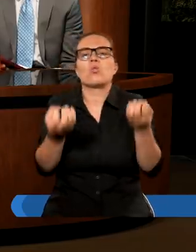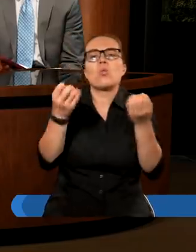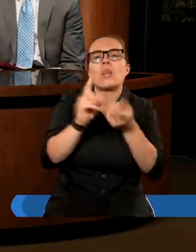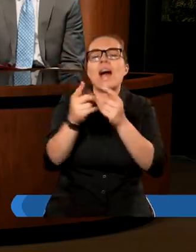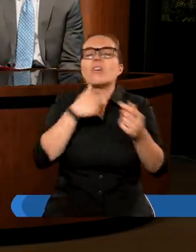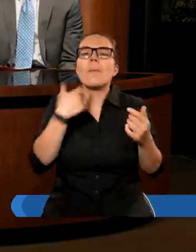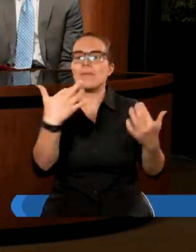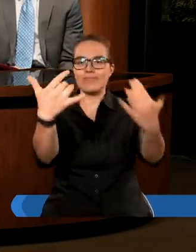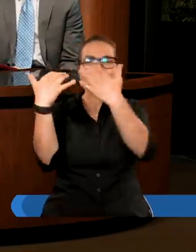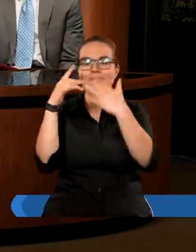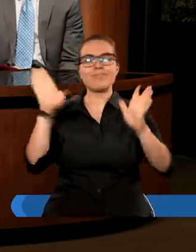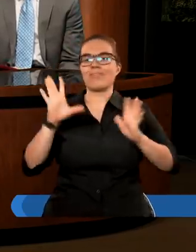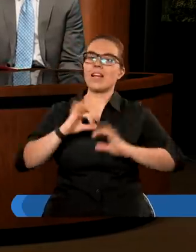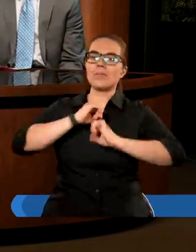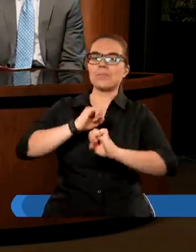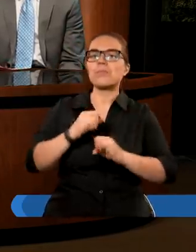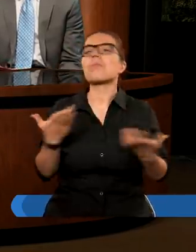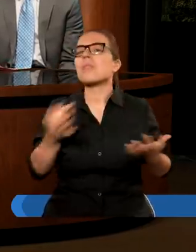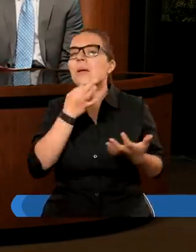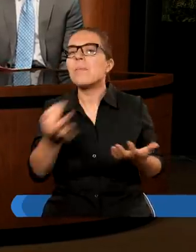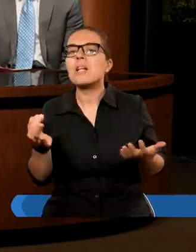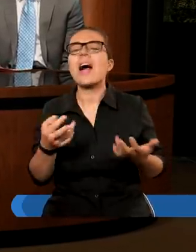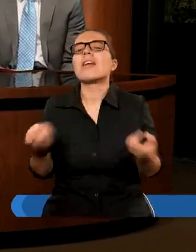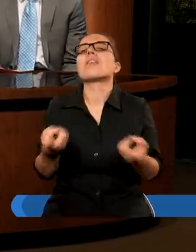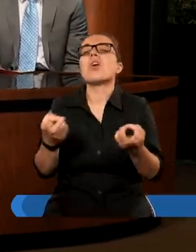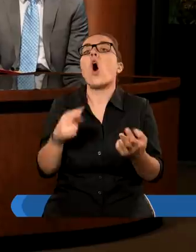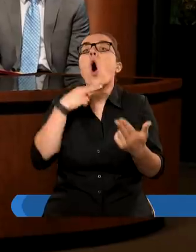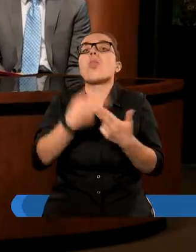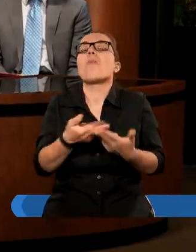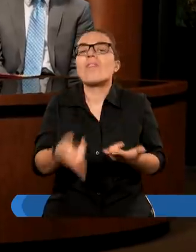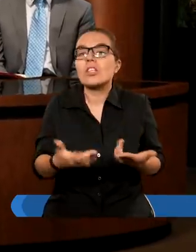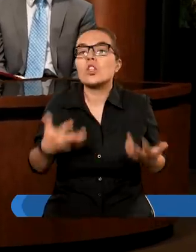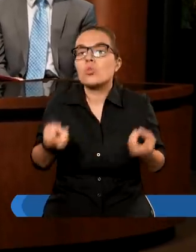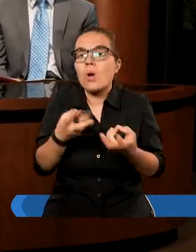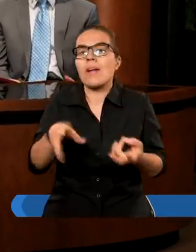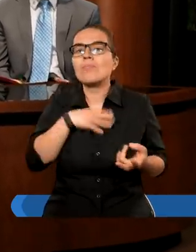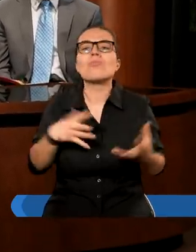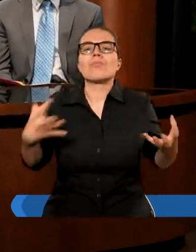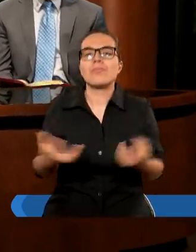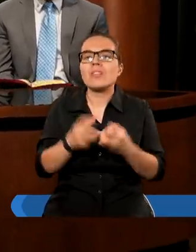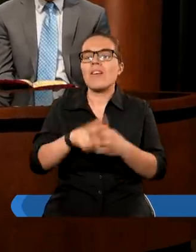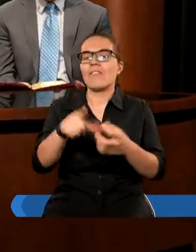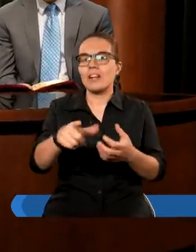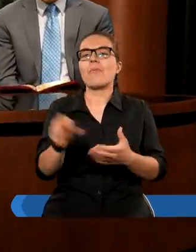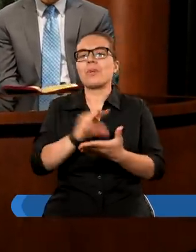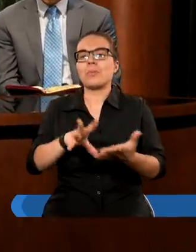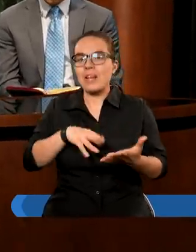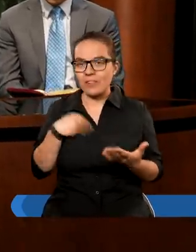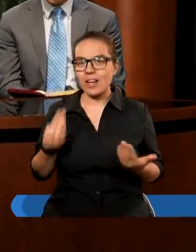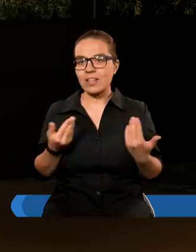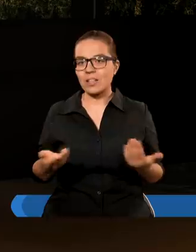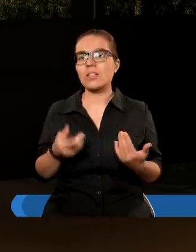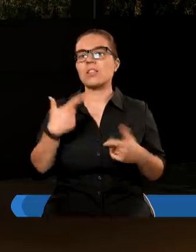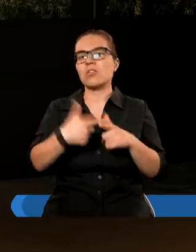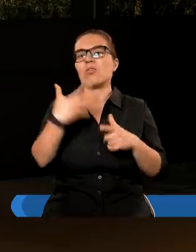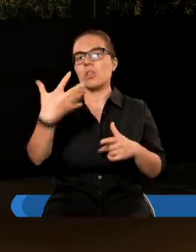również będą czynione? Odpowiedzi na to pytanie należy szukać w końcówce XXIV rozdziału, a także w